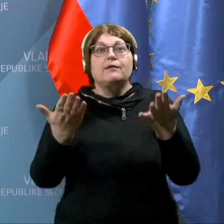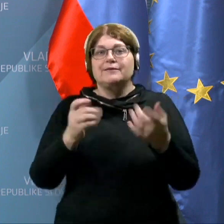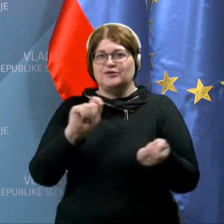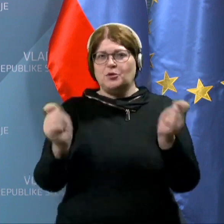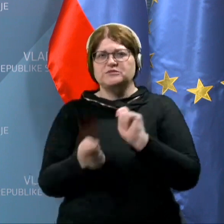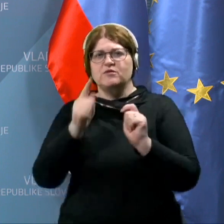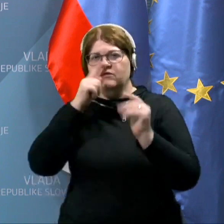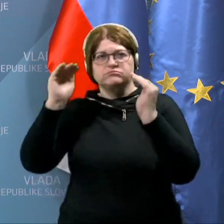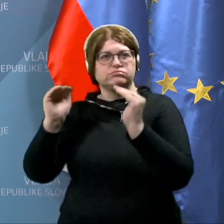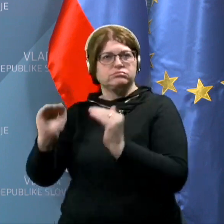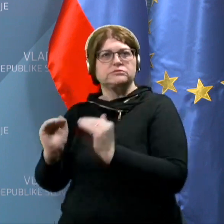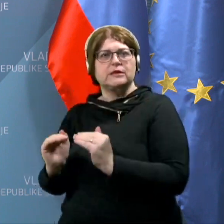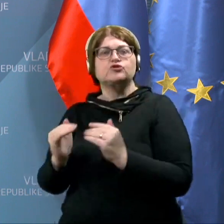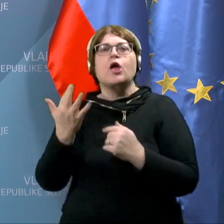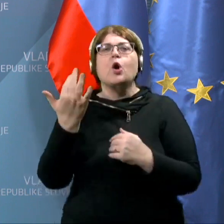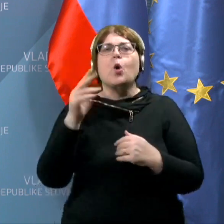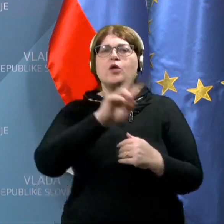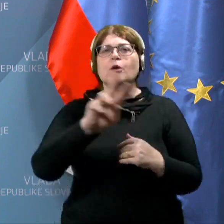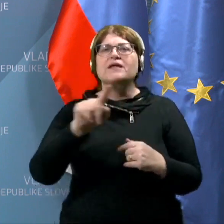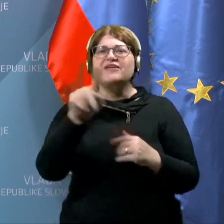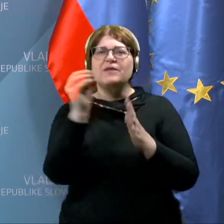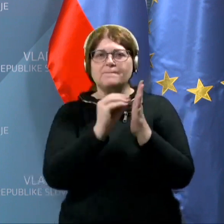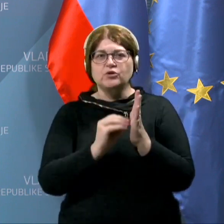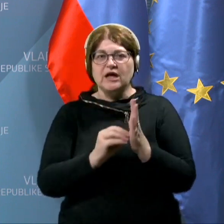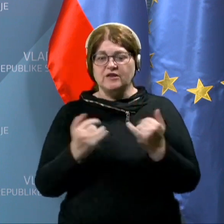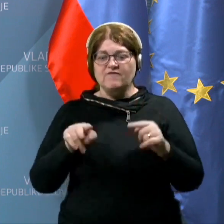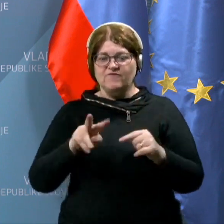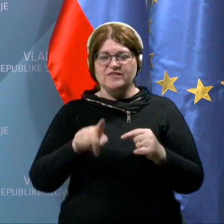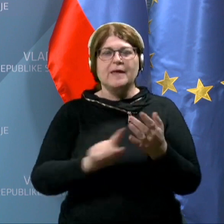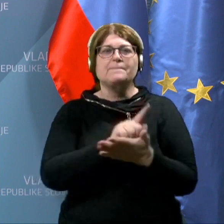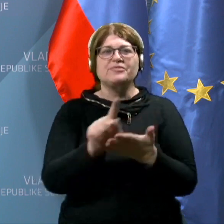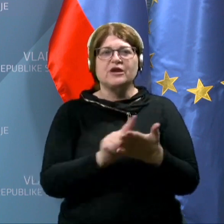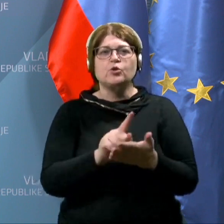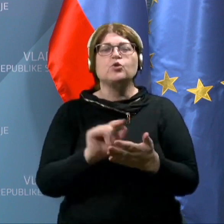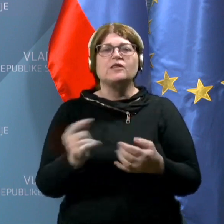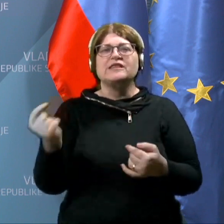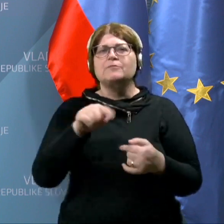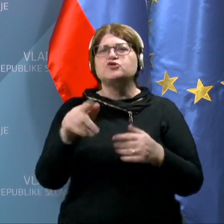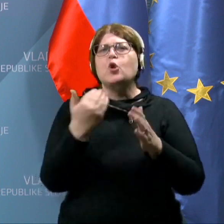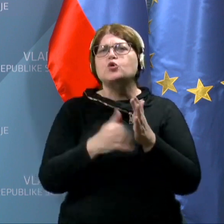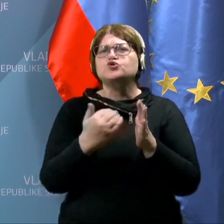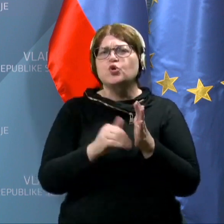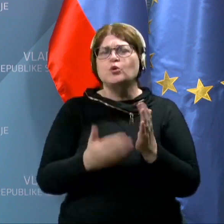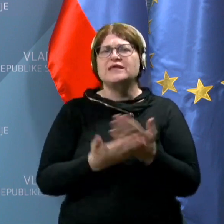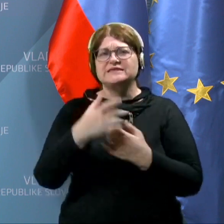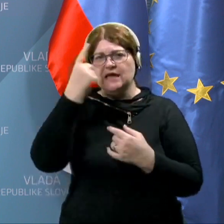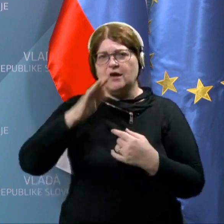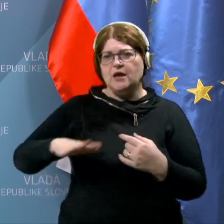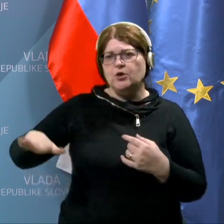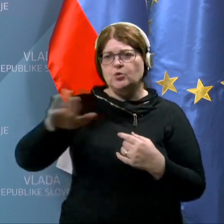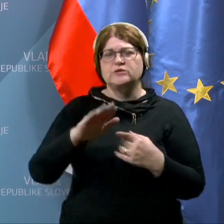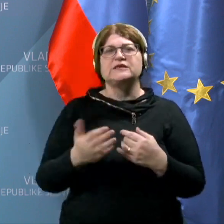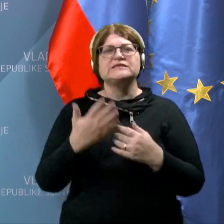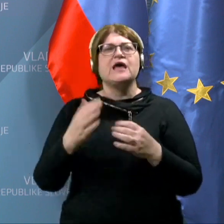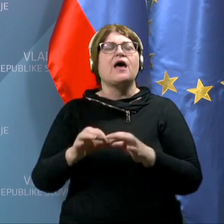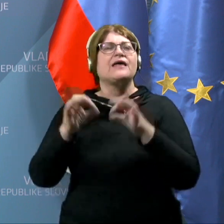spremeni v slabšega. Koliko imate vi podatkov zdaj v tem trenutku o tem, da je prišlo do kakšne škode za pacijente za slovensko javno zdravje